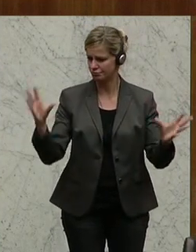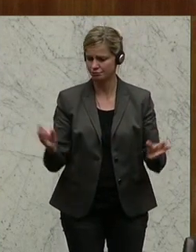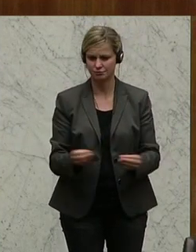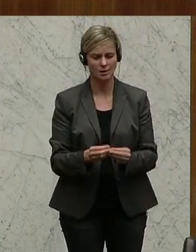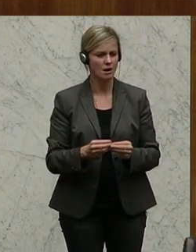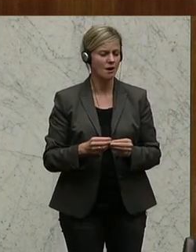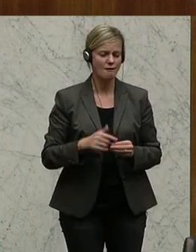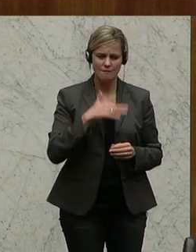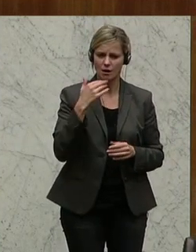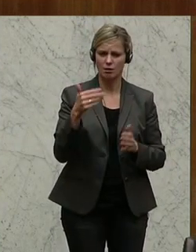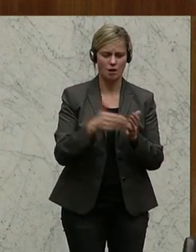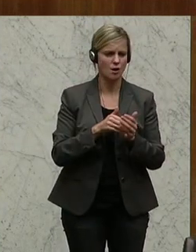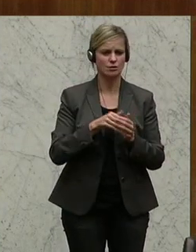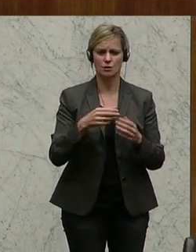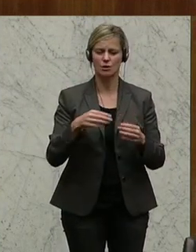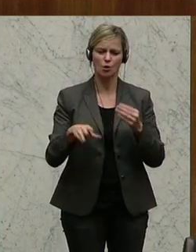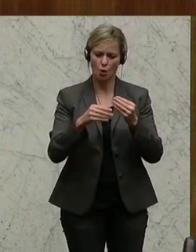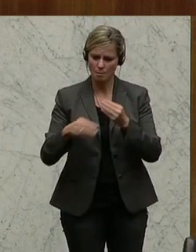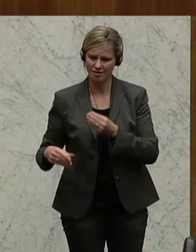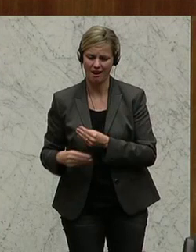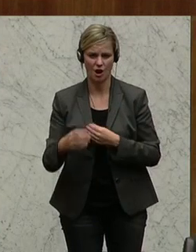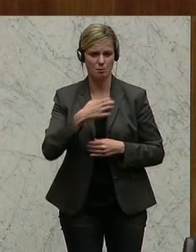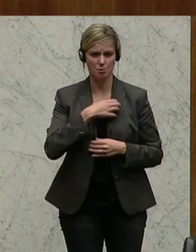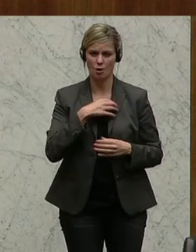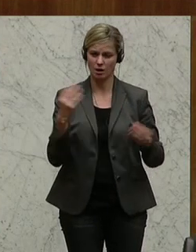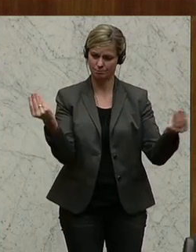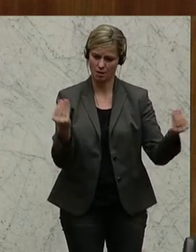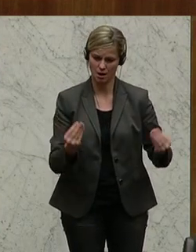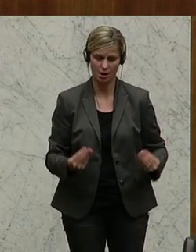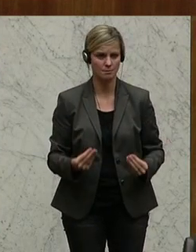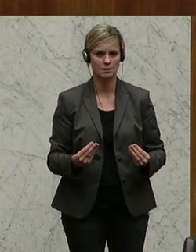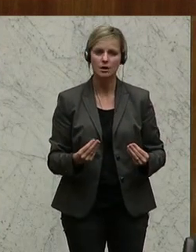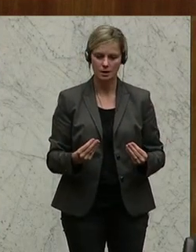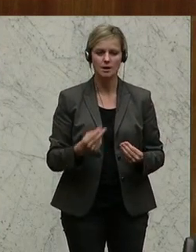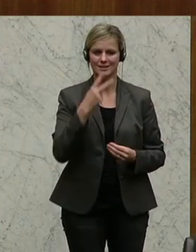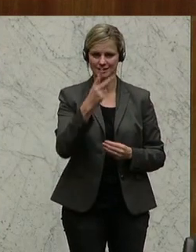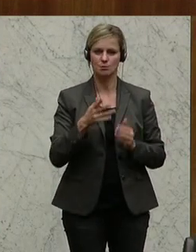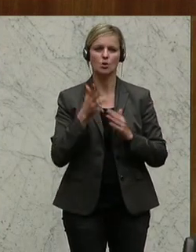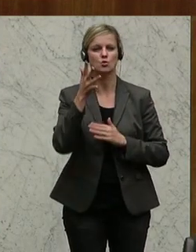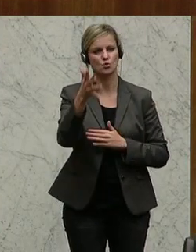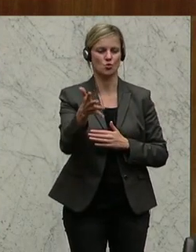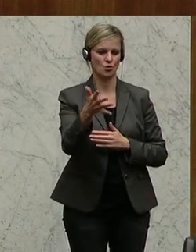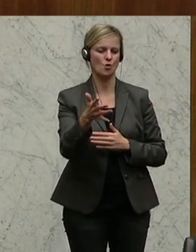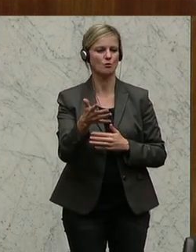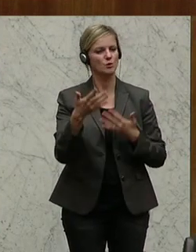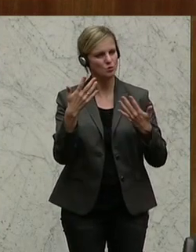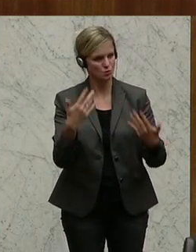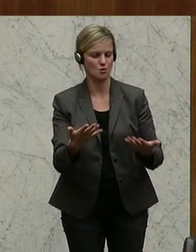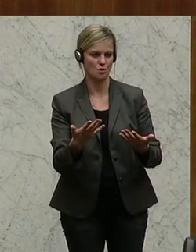Kommentare von Bürgerinnen und Bürgern eingebracht. Das ist ein holistischer und zukunftsweisender Ansatz. Und derzeit wird die finale